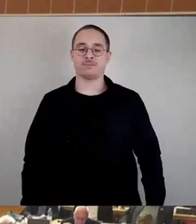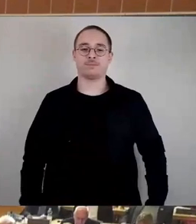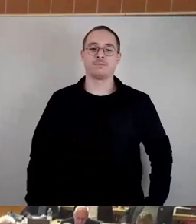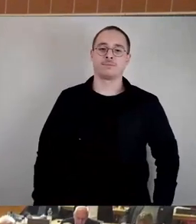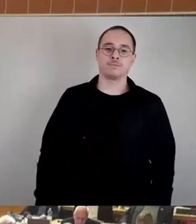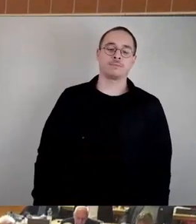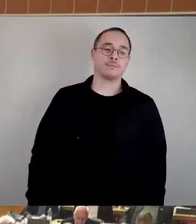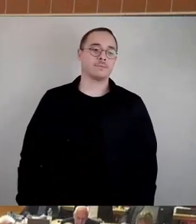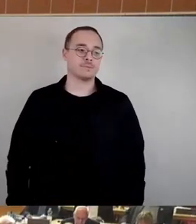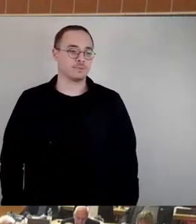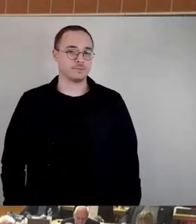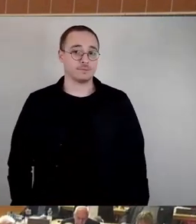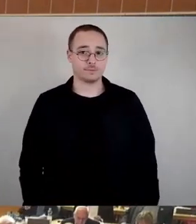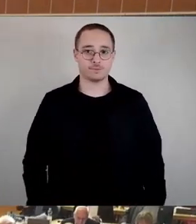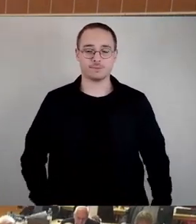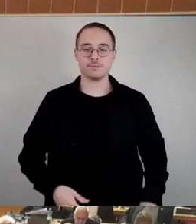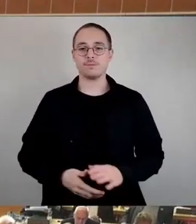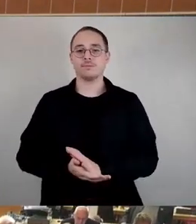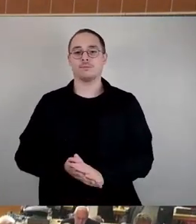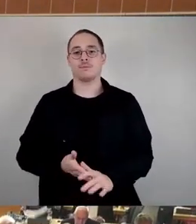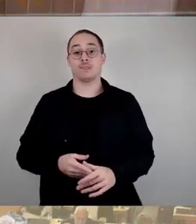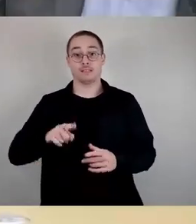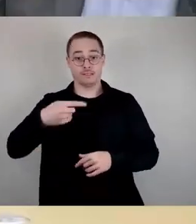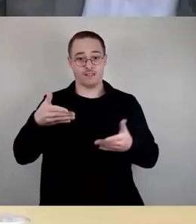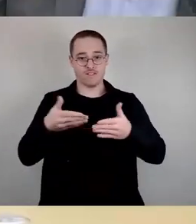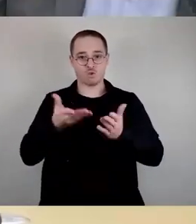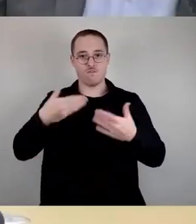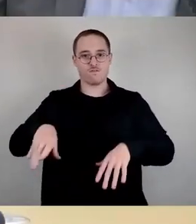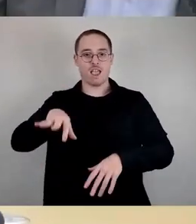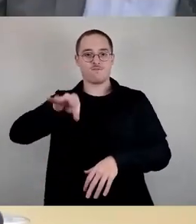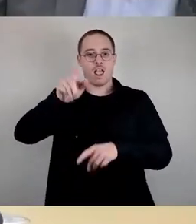So, nächste Fraktion, Freie Wähler, Freie Bürger. Frau Wendt, bitteschön.